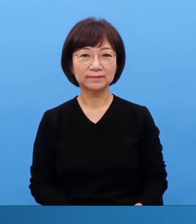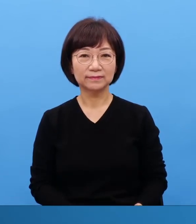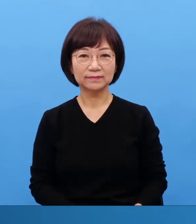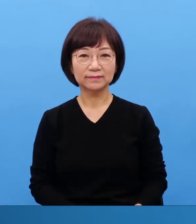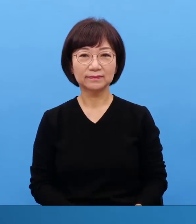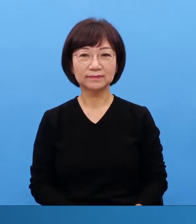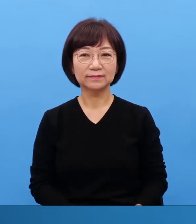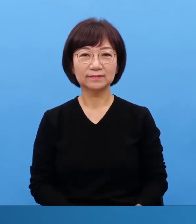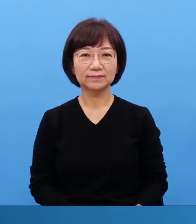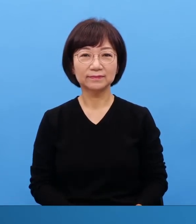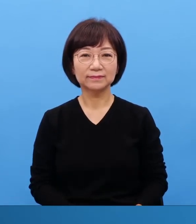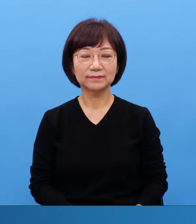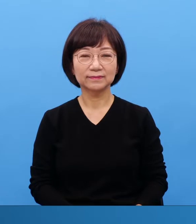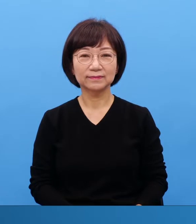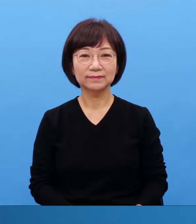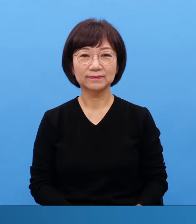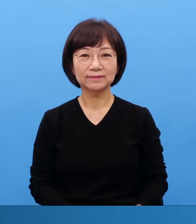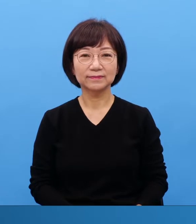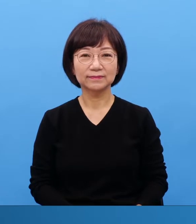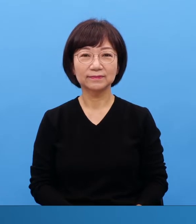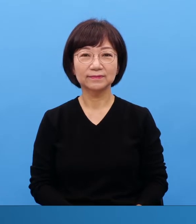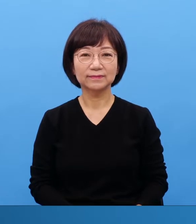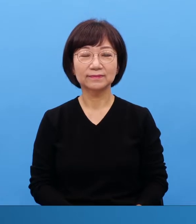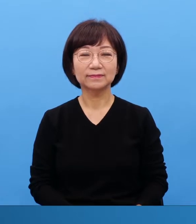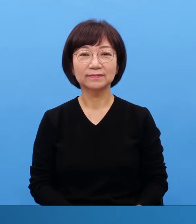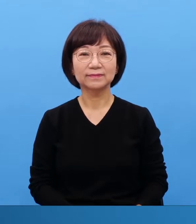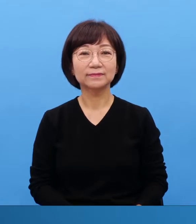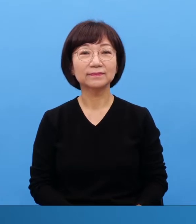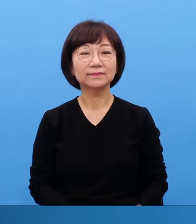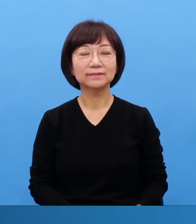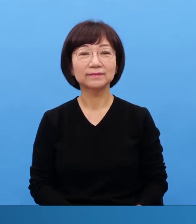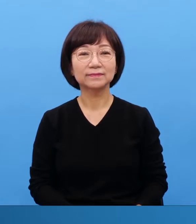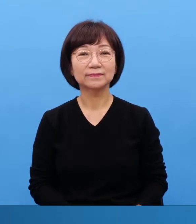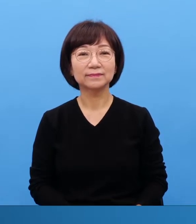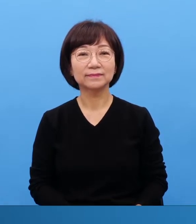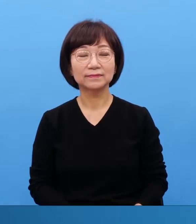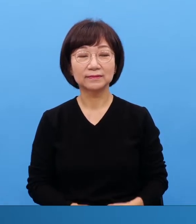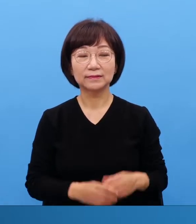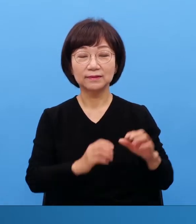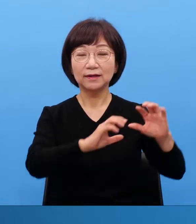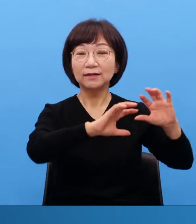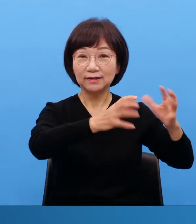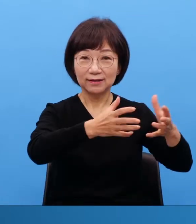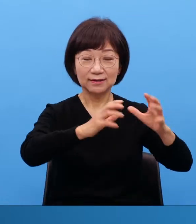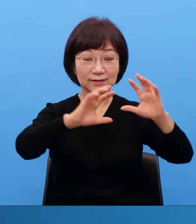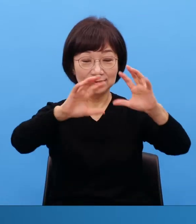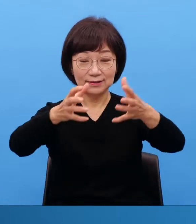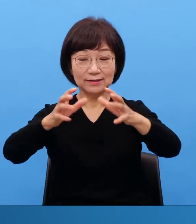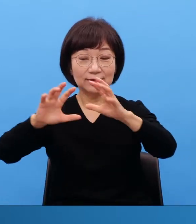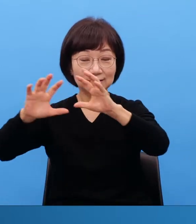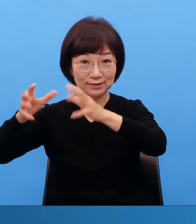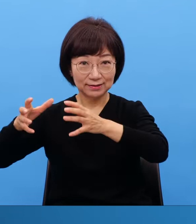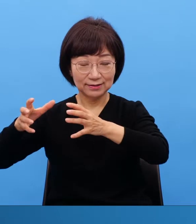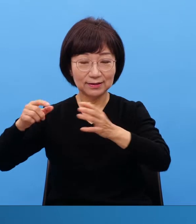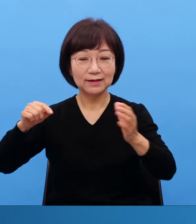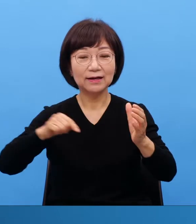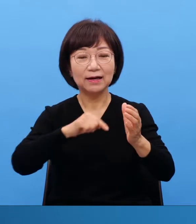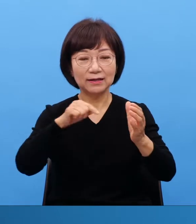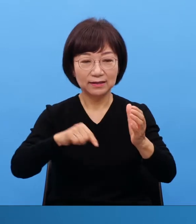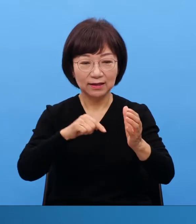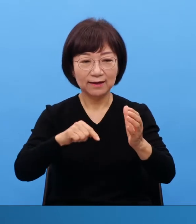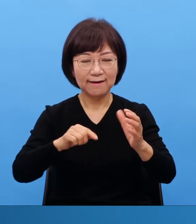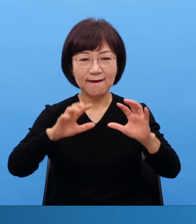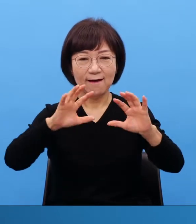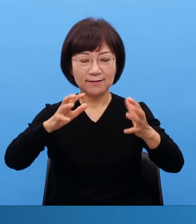어느 나라든 간에 한 10%의 사람들이 나라를 움직이고